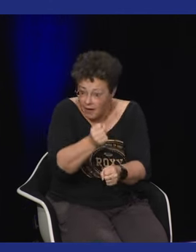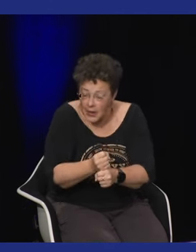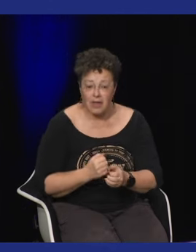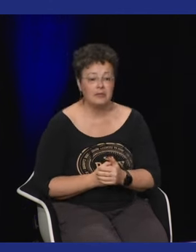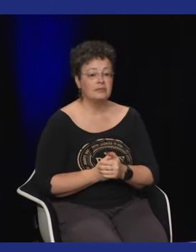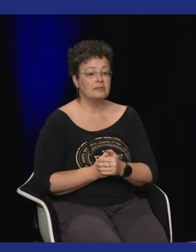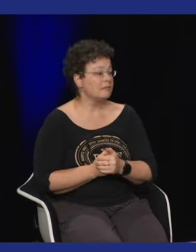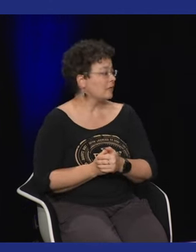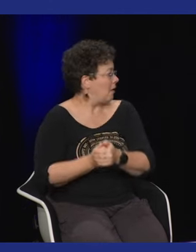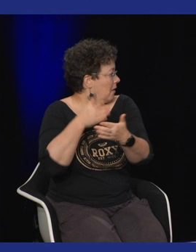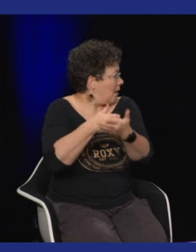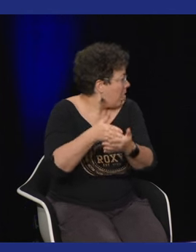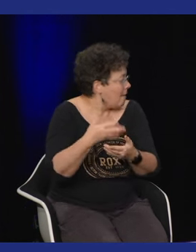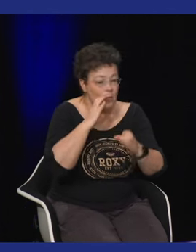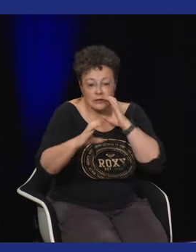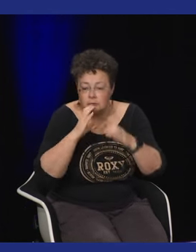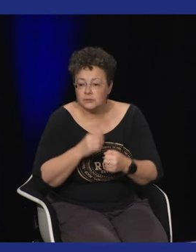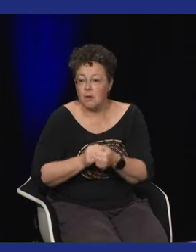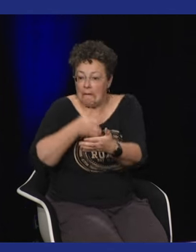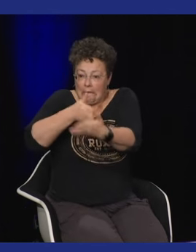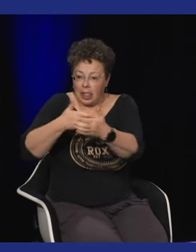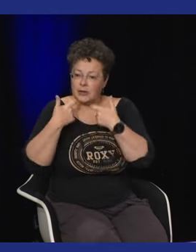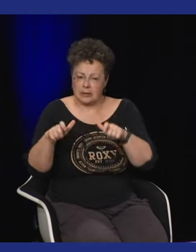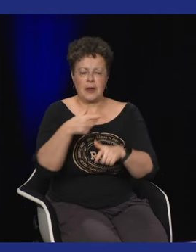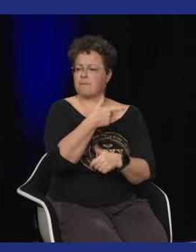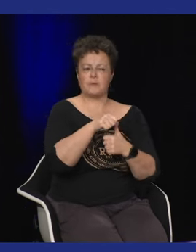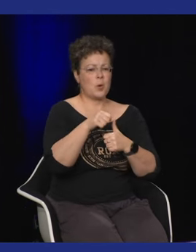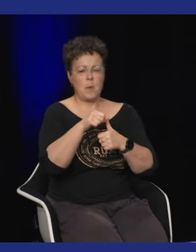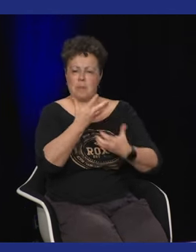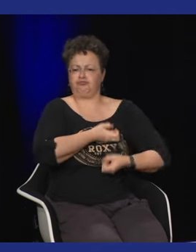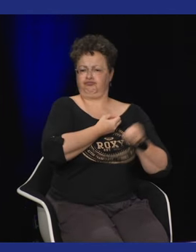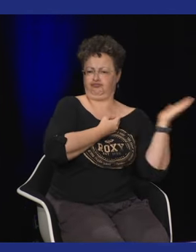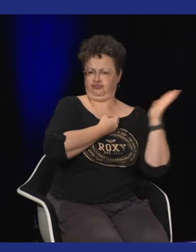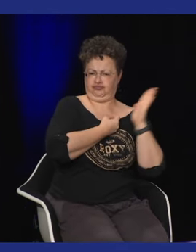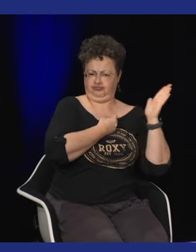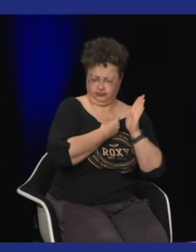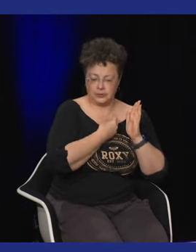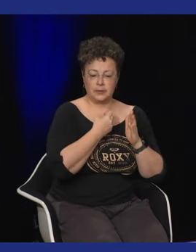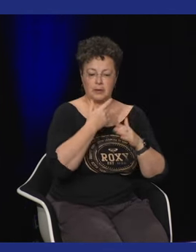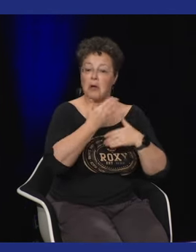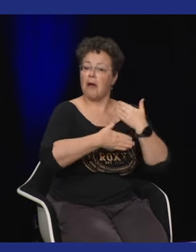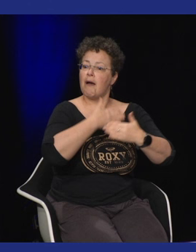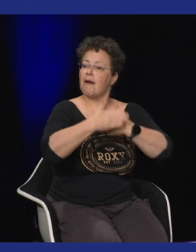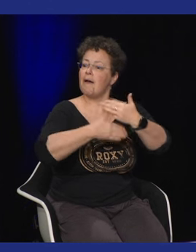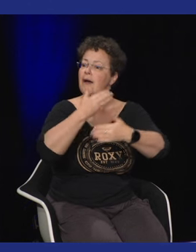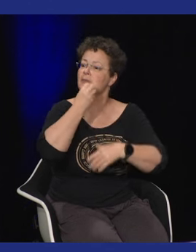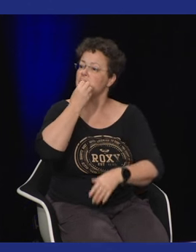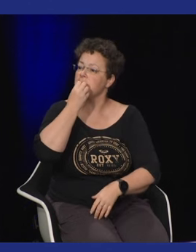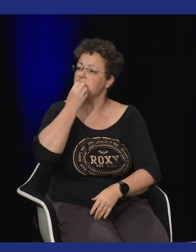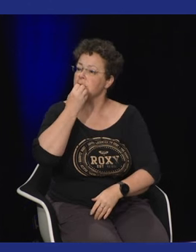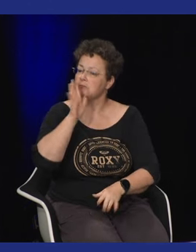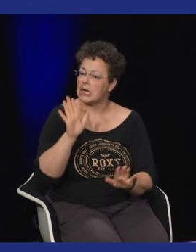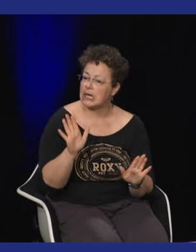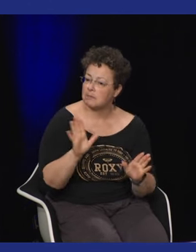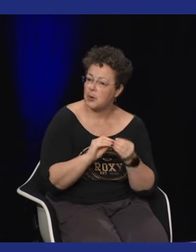encore beaucoup de difficultés des difficultés d'accessibilité dans le monde du travail la communication et c'est vrai que les choses ne